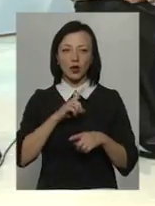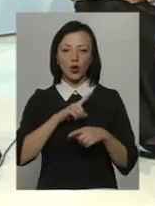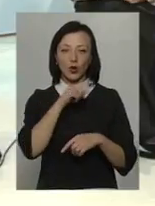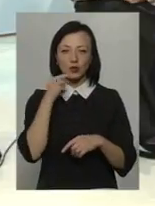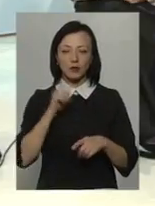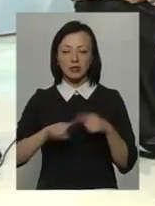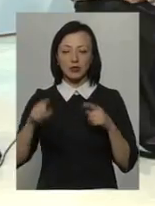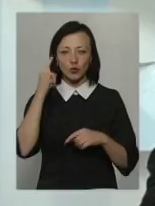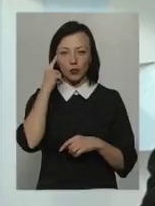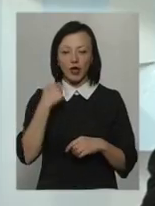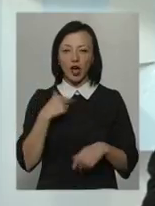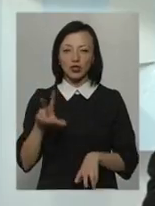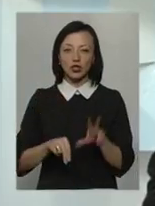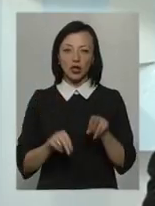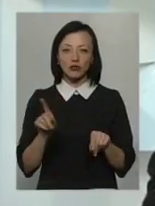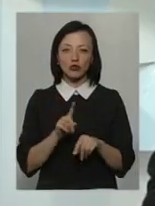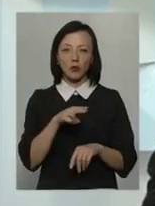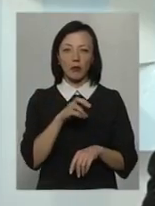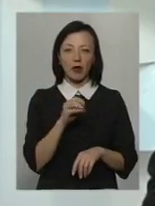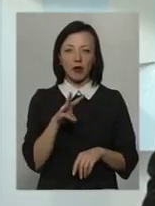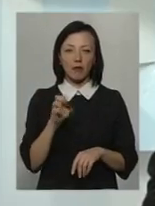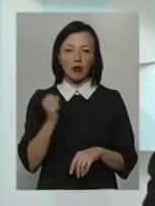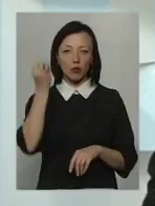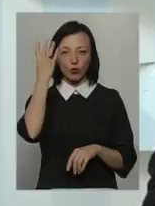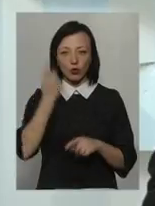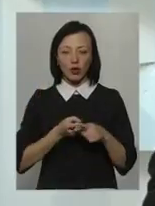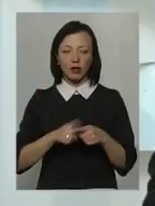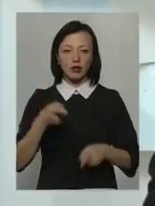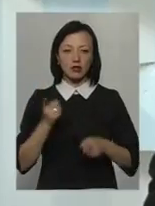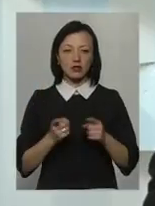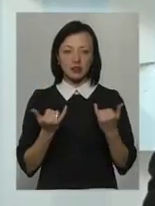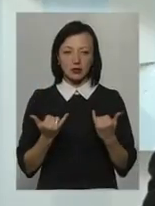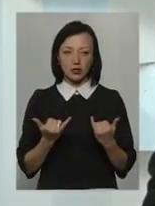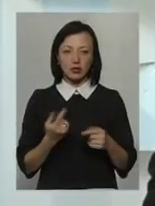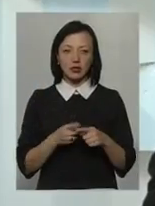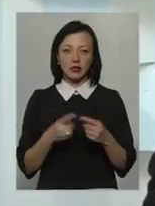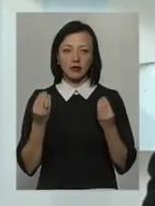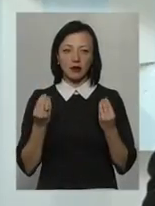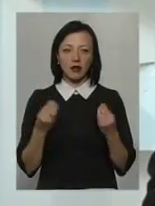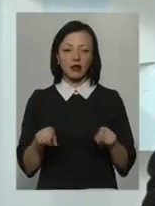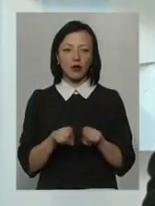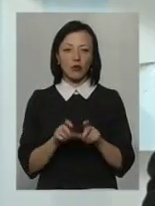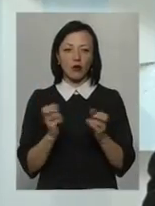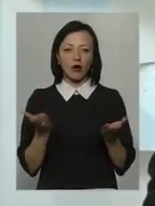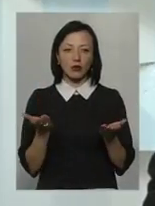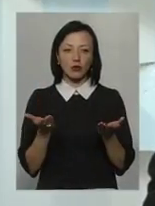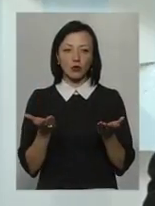думається. Я считаю, що пермакультура – це в настоящее время тренд, який